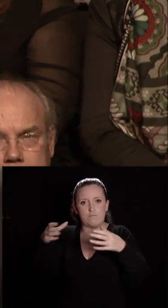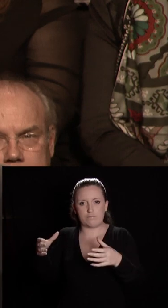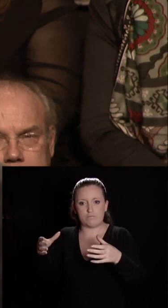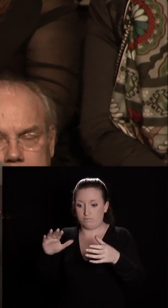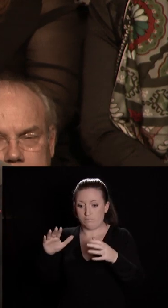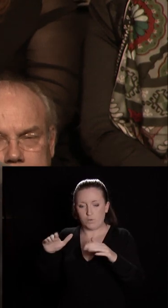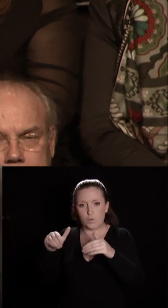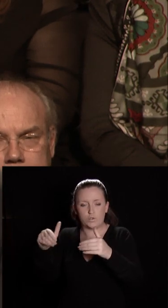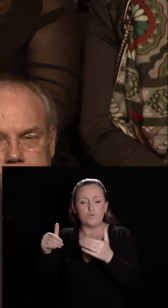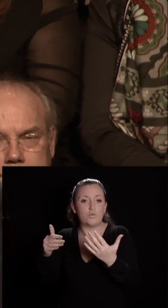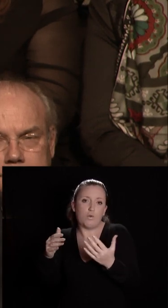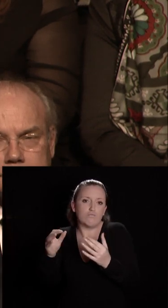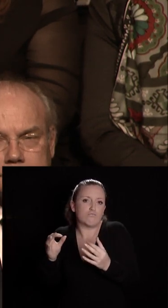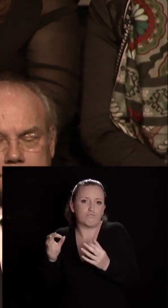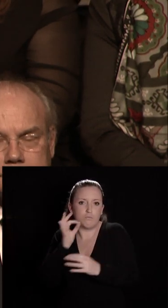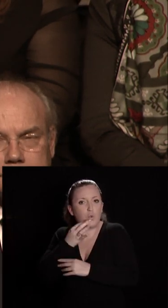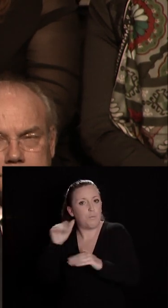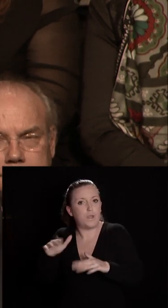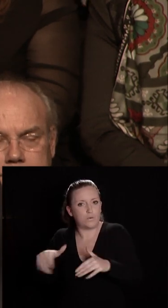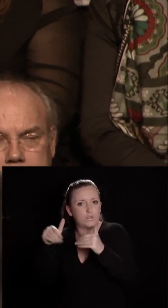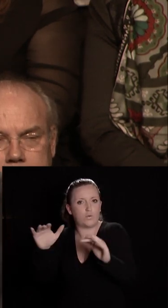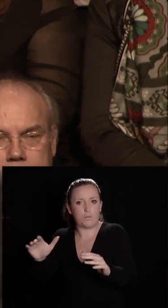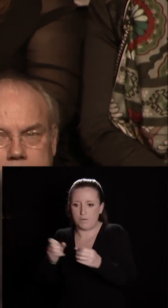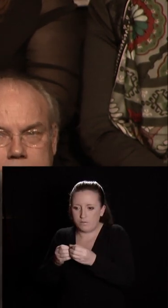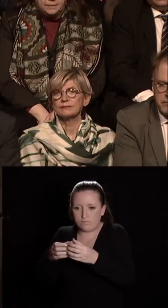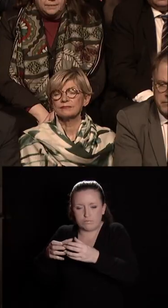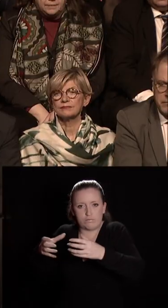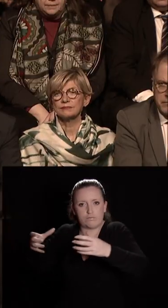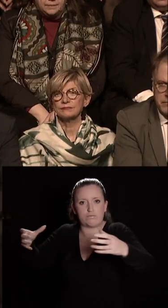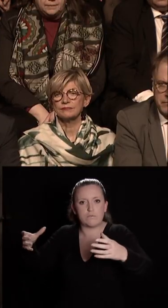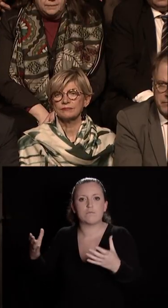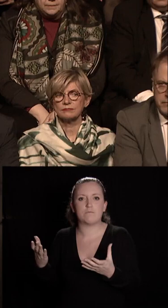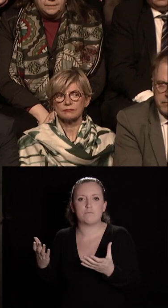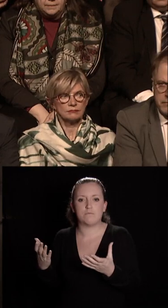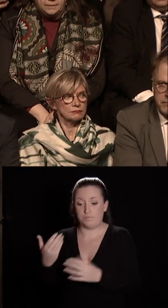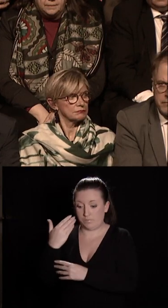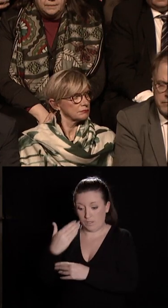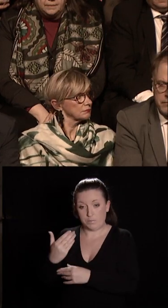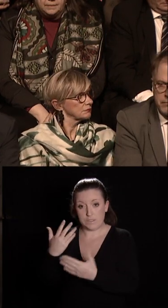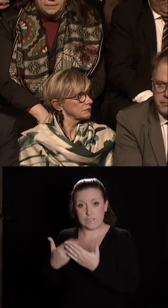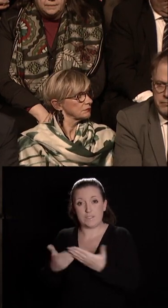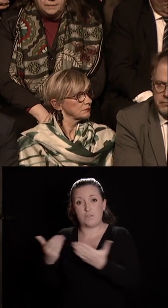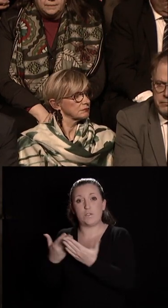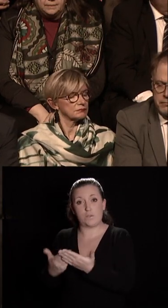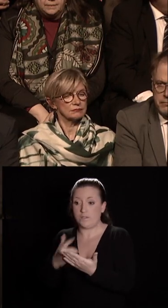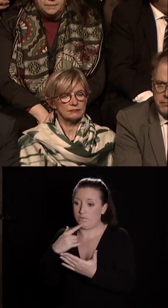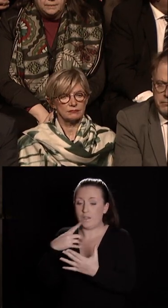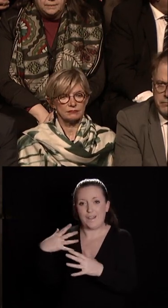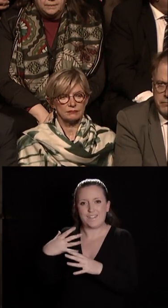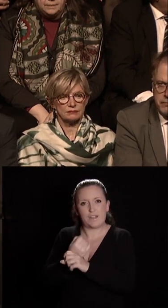poursuit, modestement, mais à son rythme, poursuit sa croissance démographique. Et si tel est le cas, cela veut dire que nous gagnons des emplois.